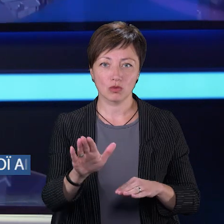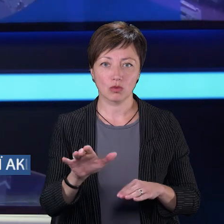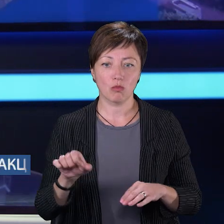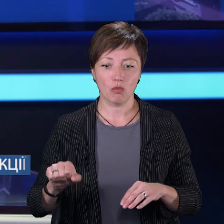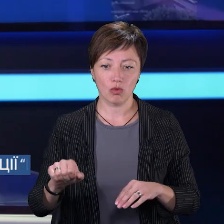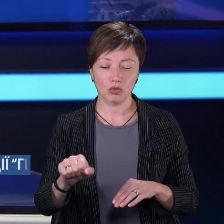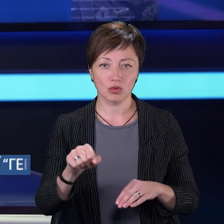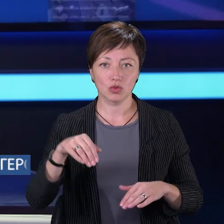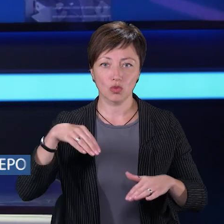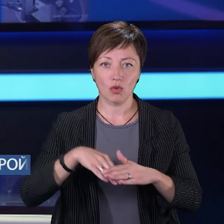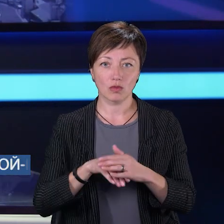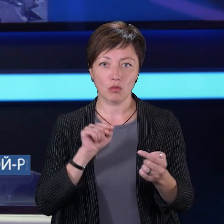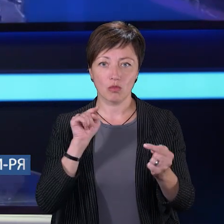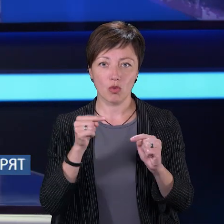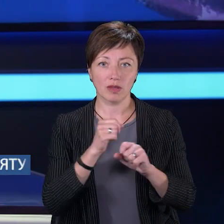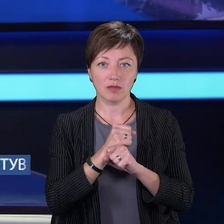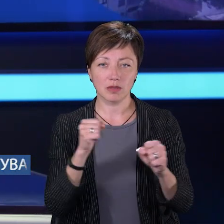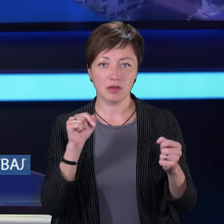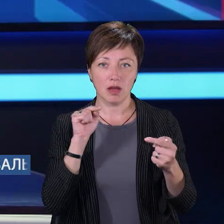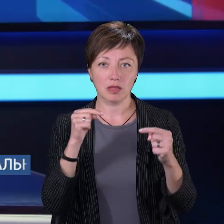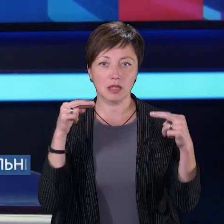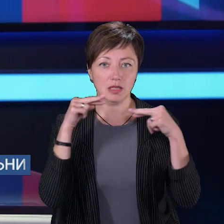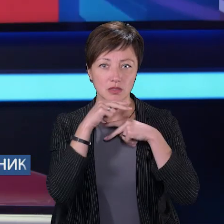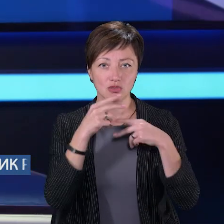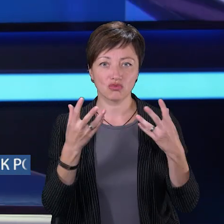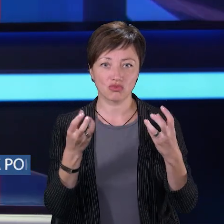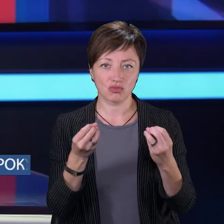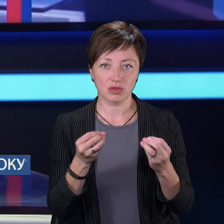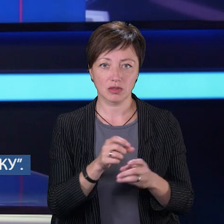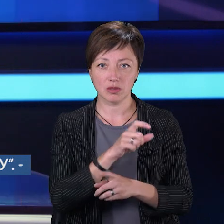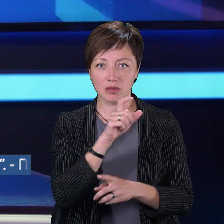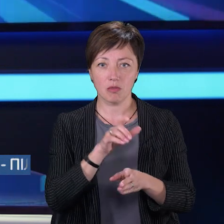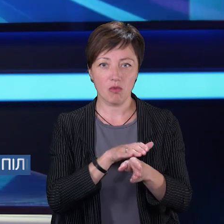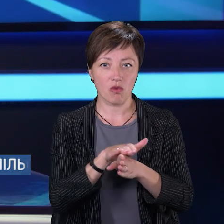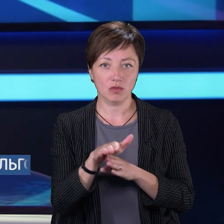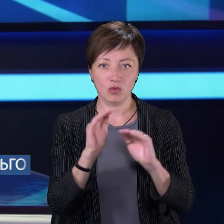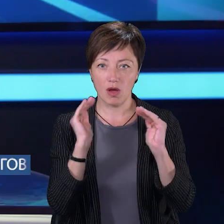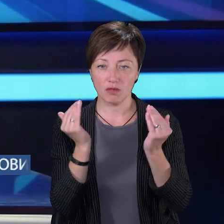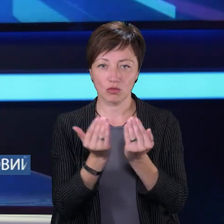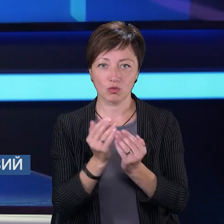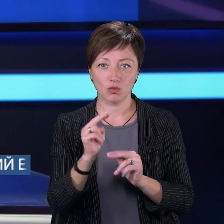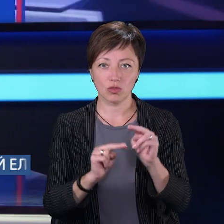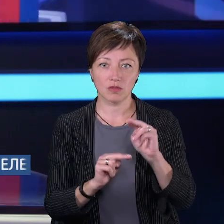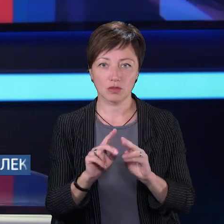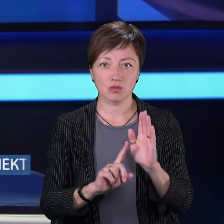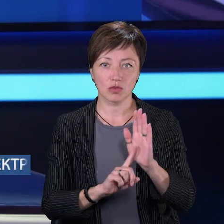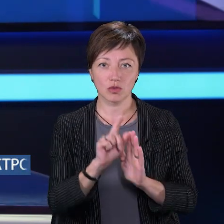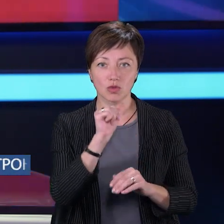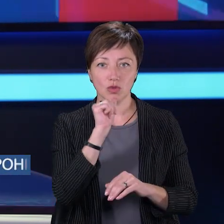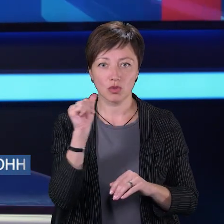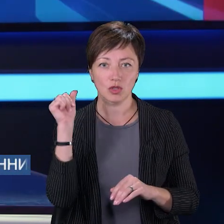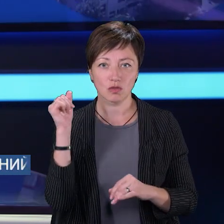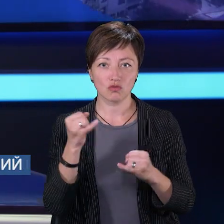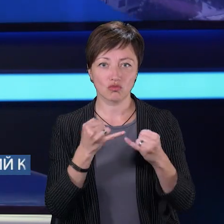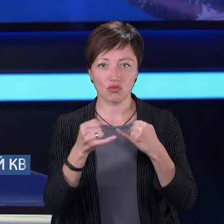Сховище противибухове та антирадіаційне, а ще повністю автономне. Будівництво розпочалося торік у жовтні,